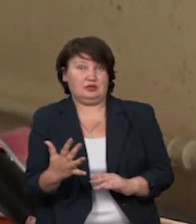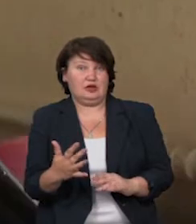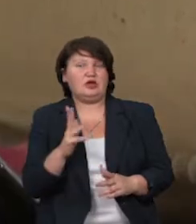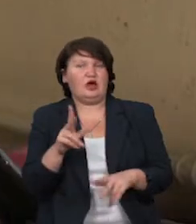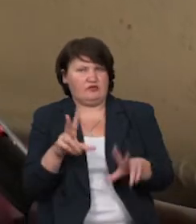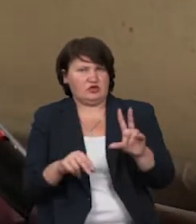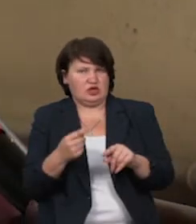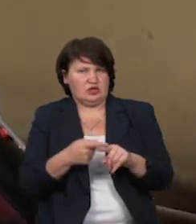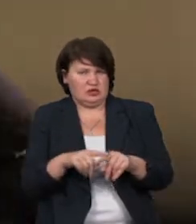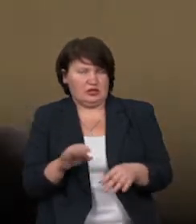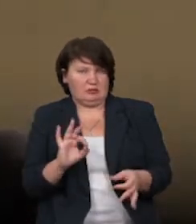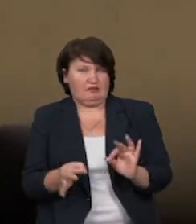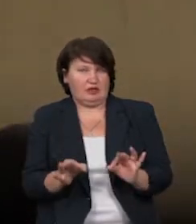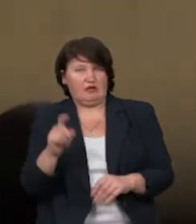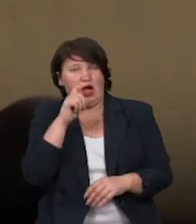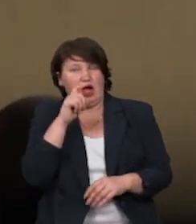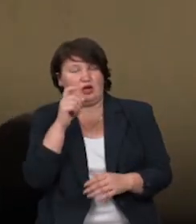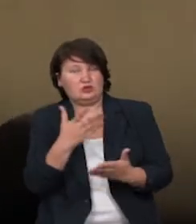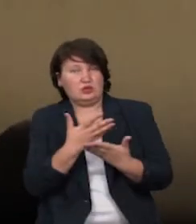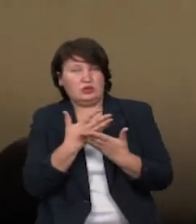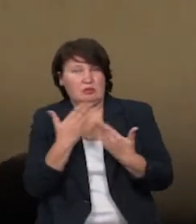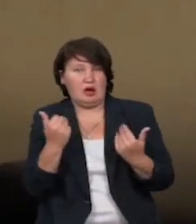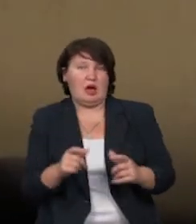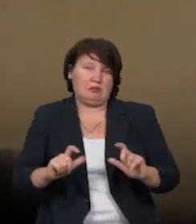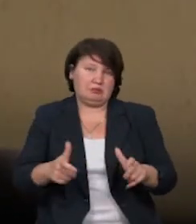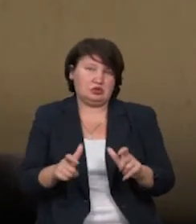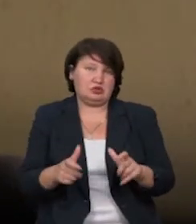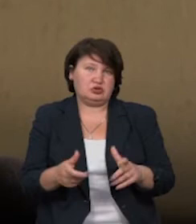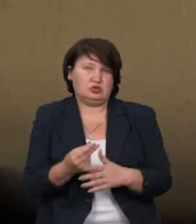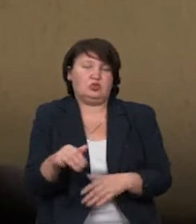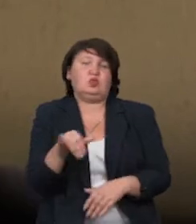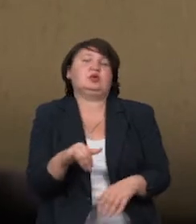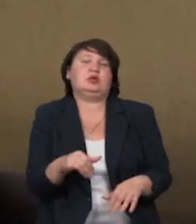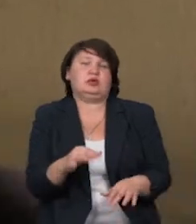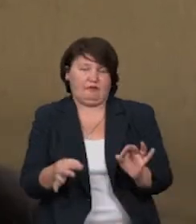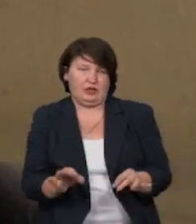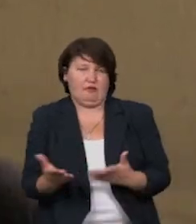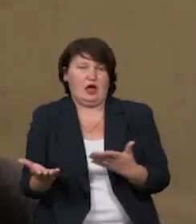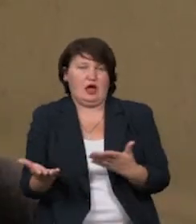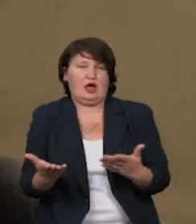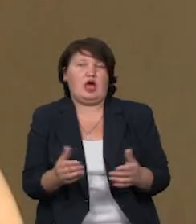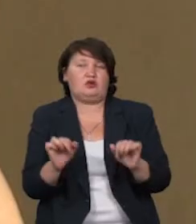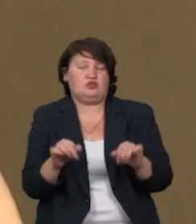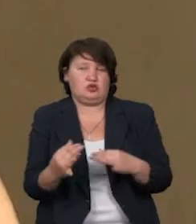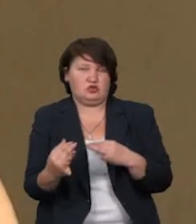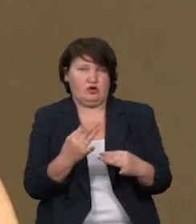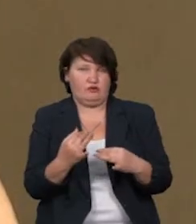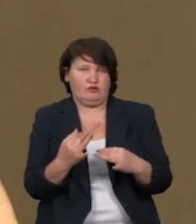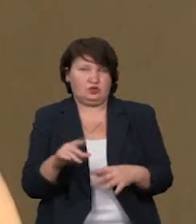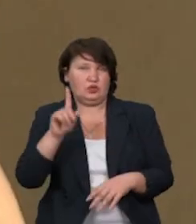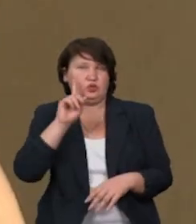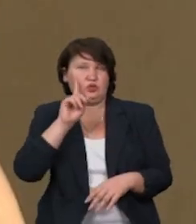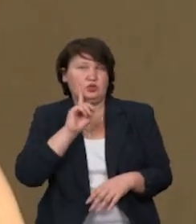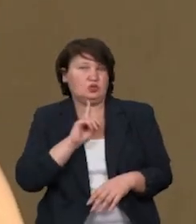справедливо, що газу немає, а то дійсно все упаковує? Так куди це справедливо, про яку справедливість можна говорити. Зручності